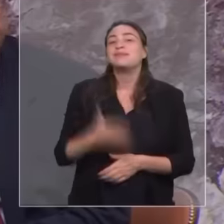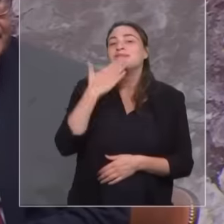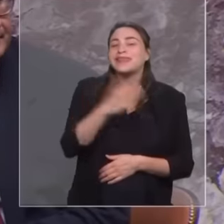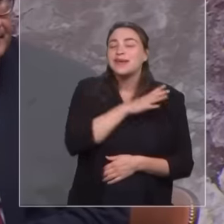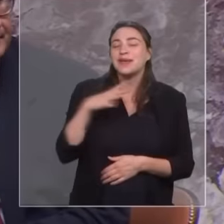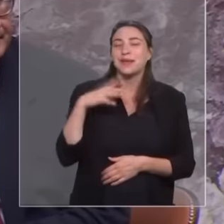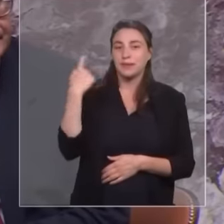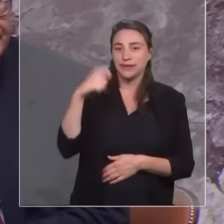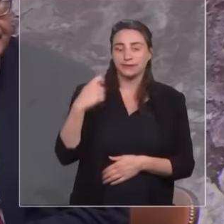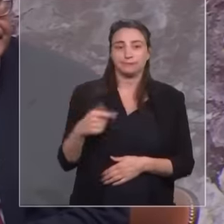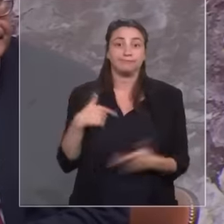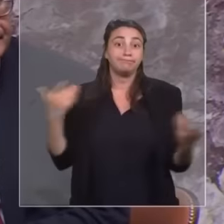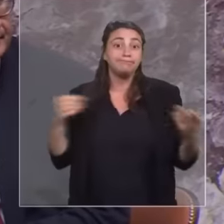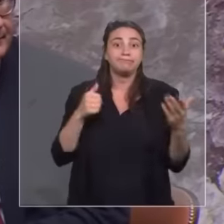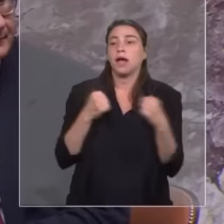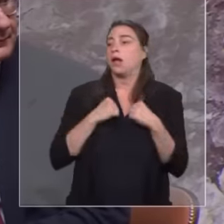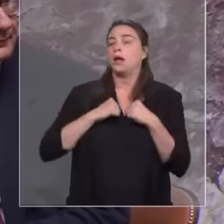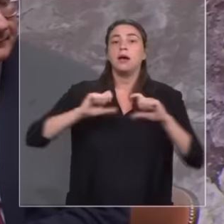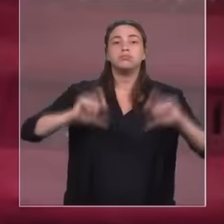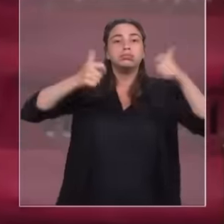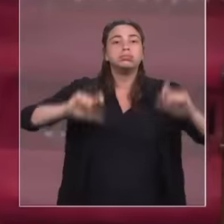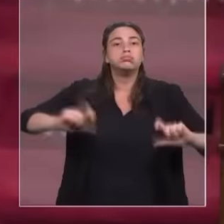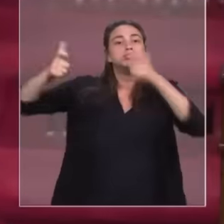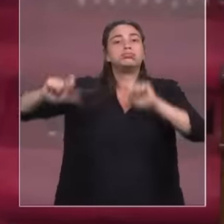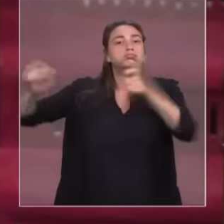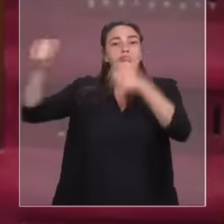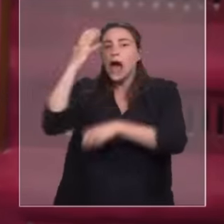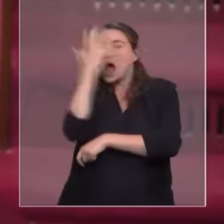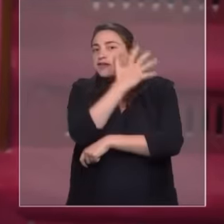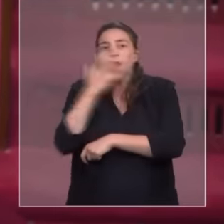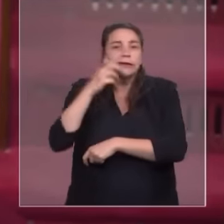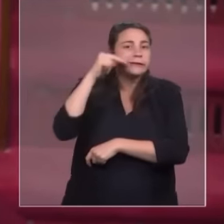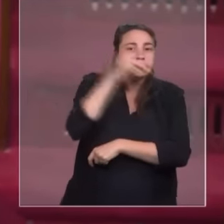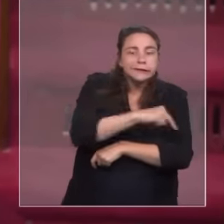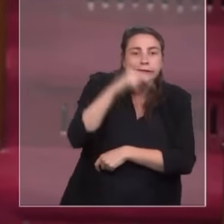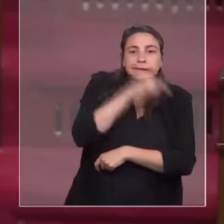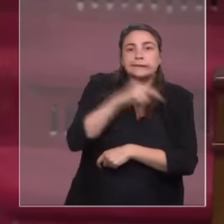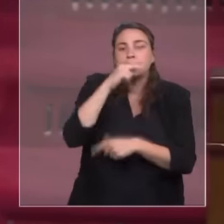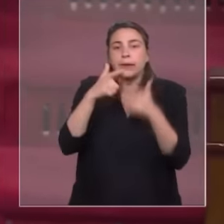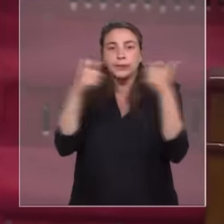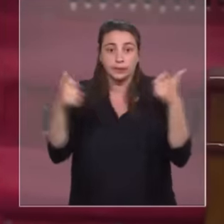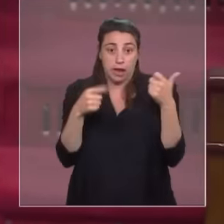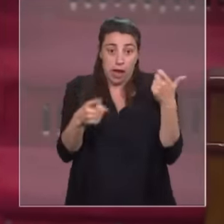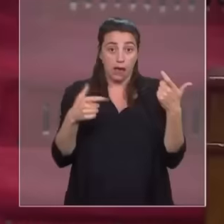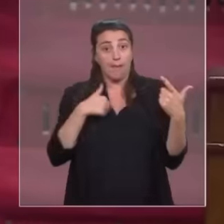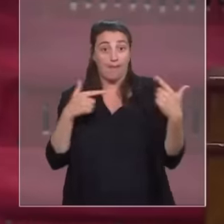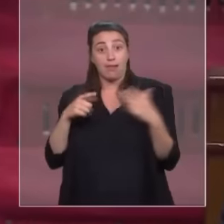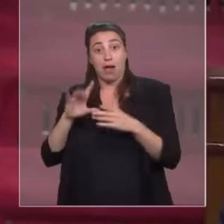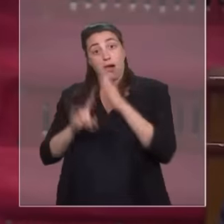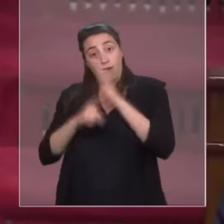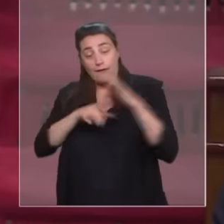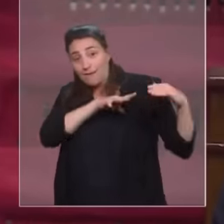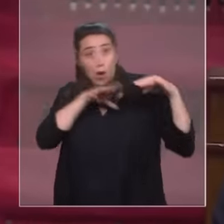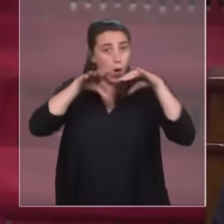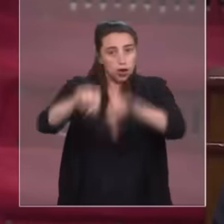Avec les putschs au Niger, au Gabon, cet été, votre politique néocoloniale et impérialiste en Afrique a connu l'un des plus